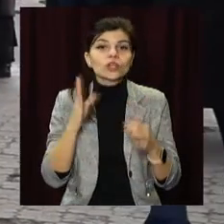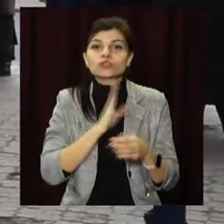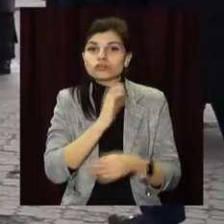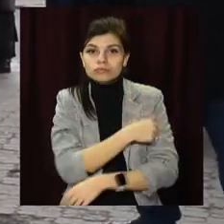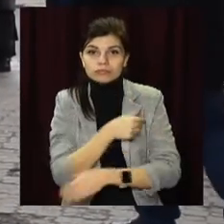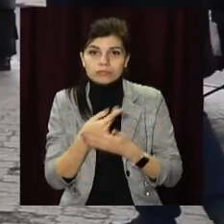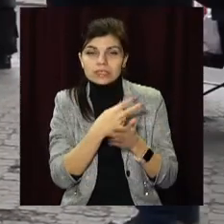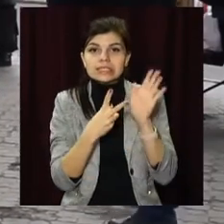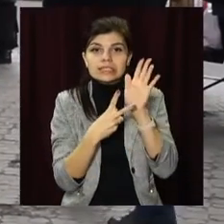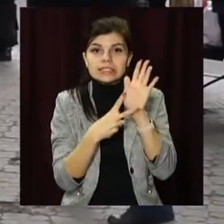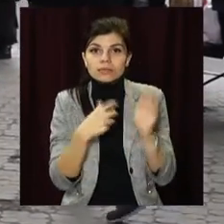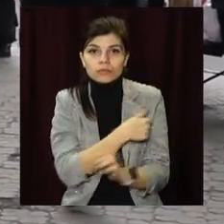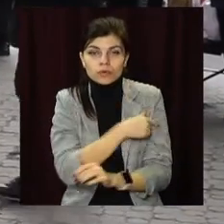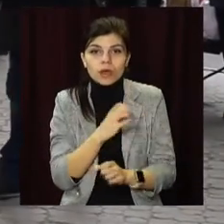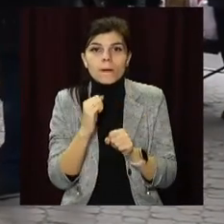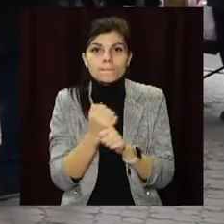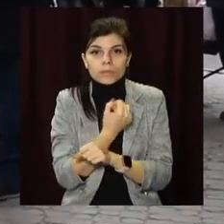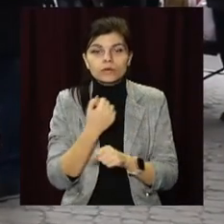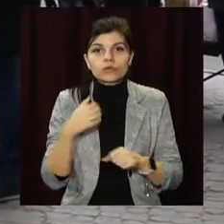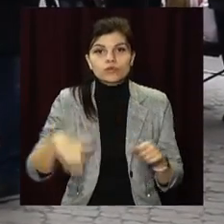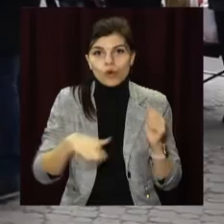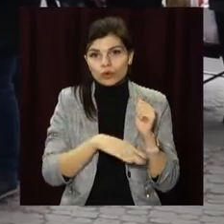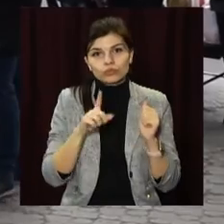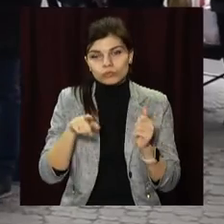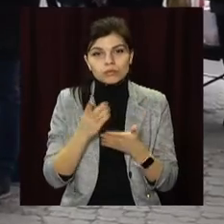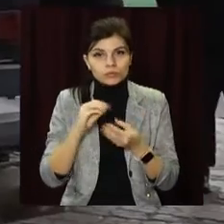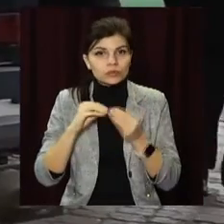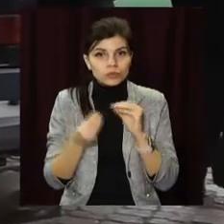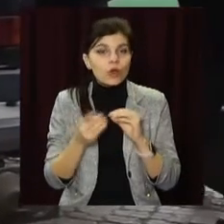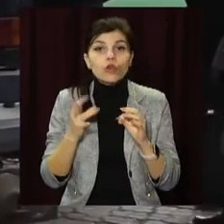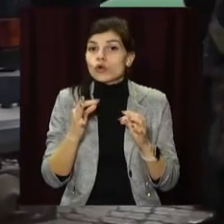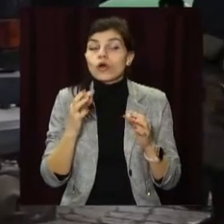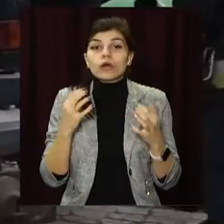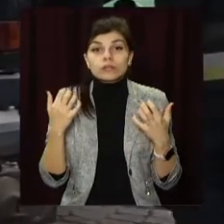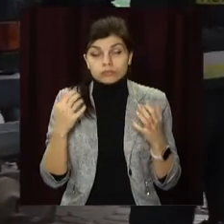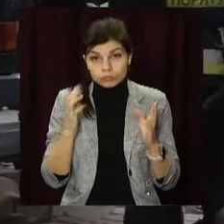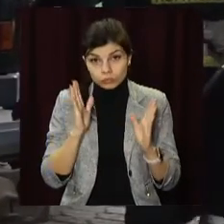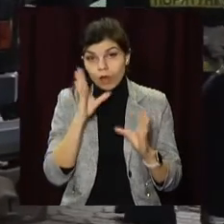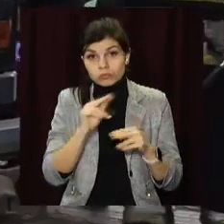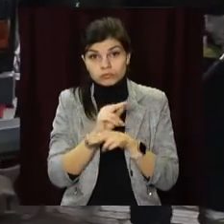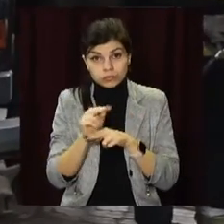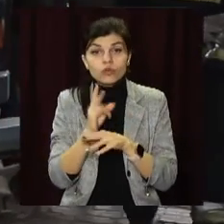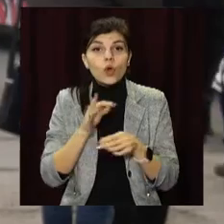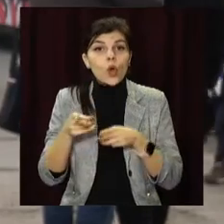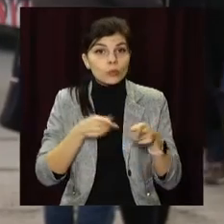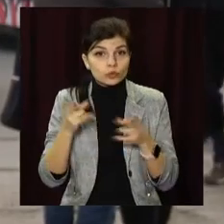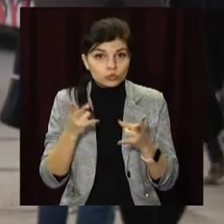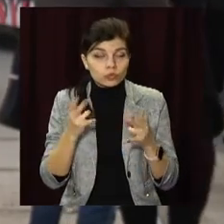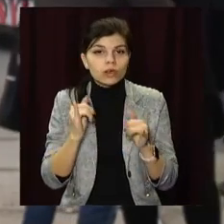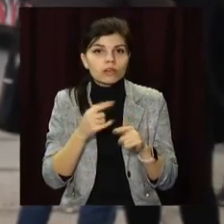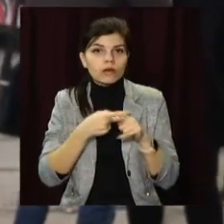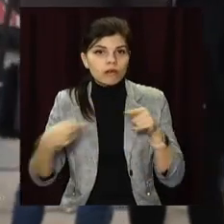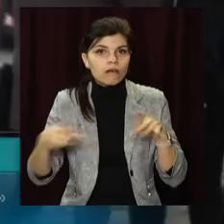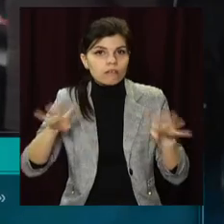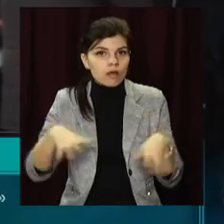переломами кінцівок. Житчопостраждалою нічого не загрожує, однак на неї очікує операція та тривала реабілітація. В результаті